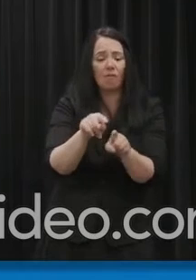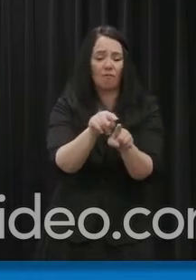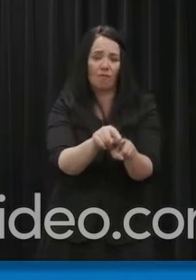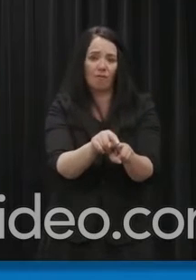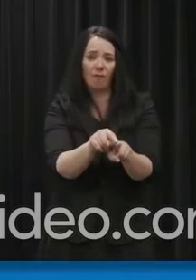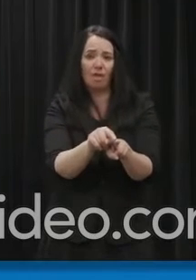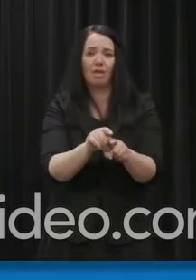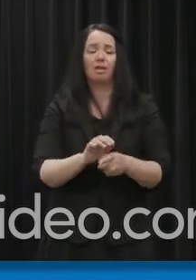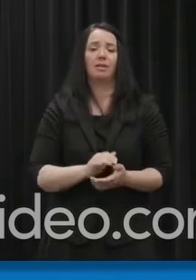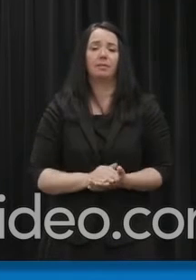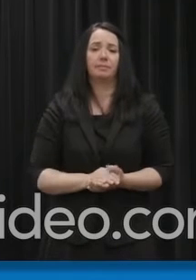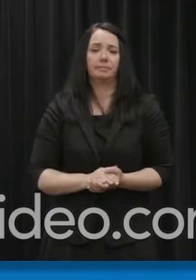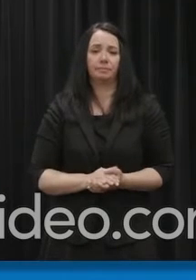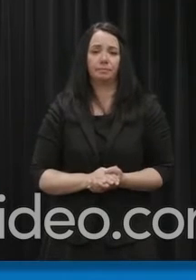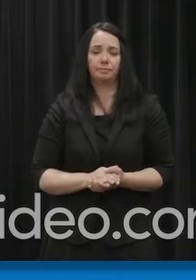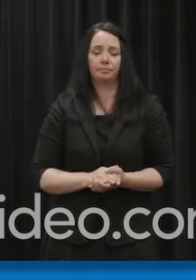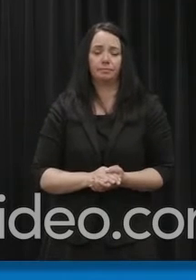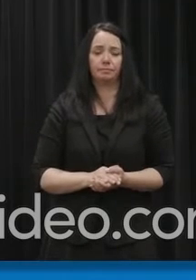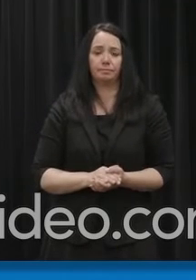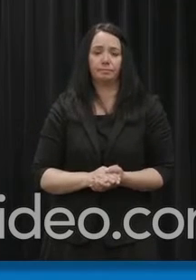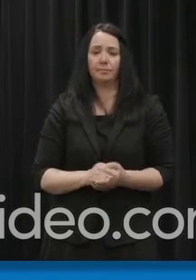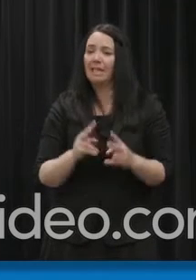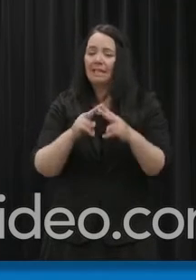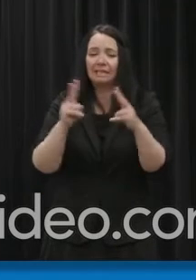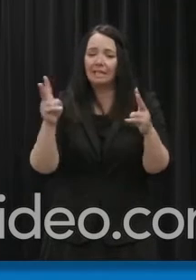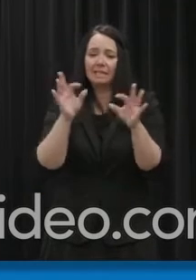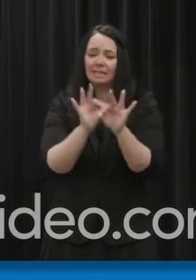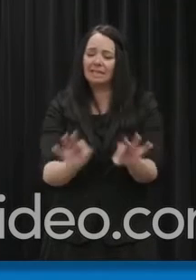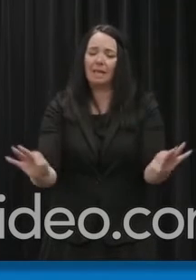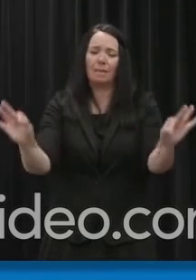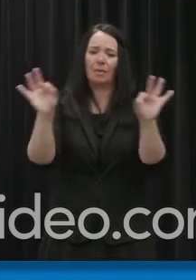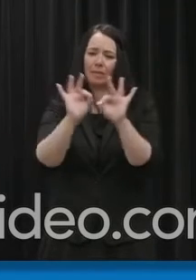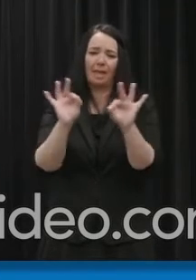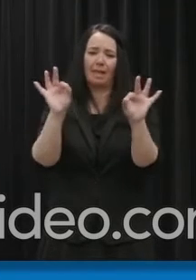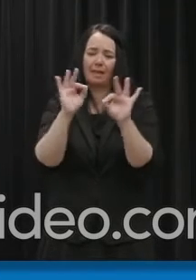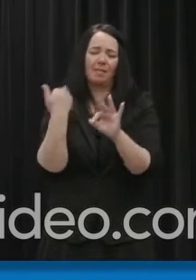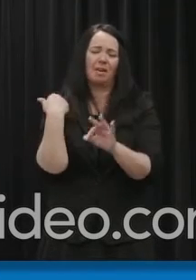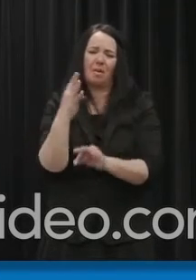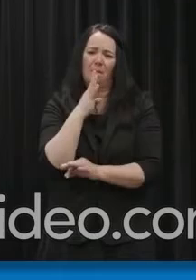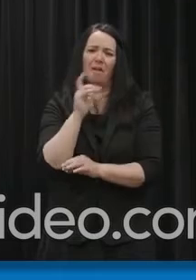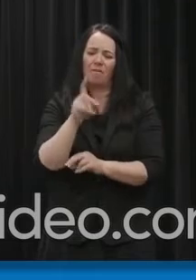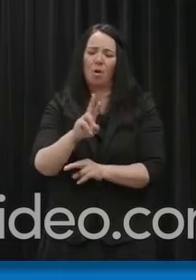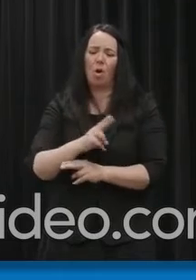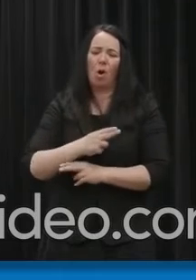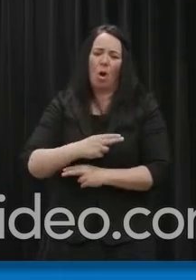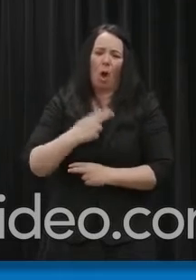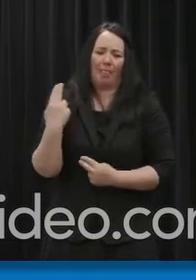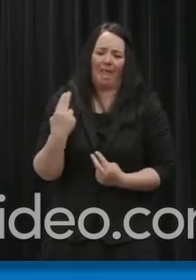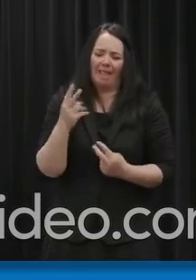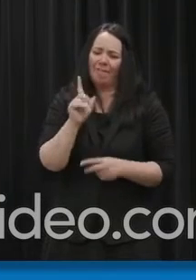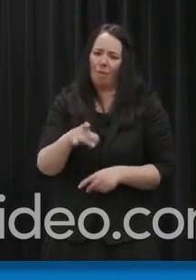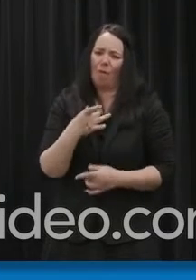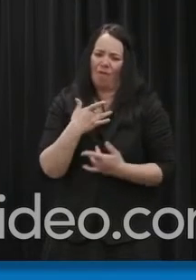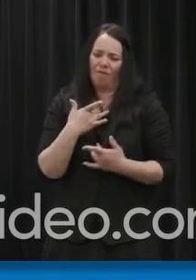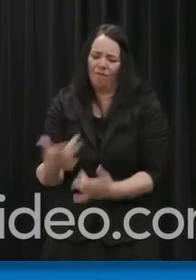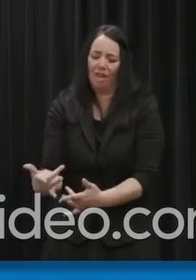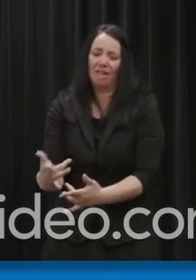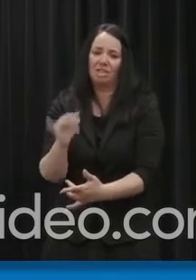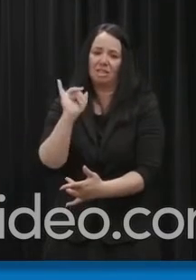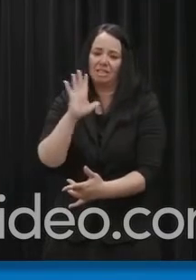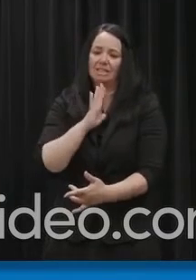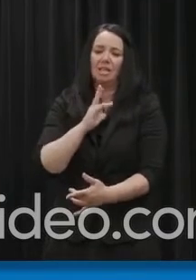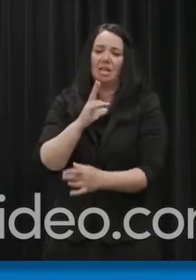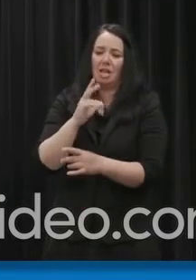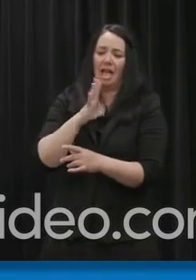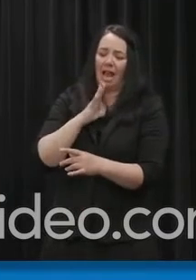pour tous les milieux de soins de la santé, il est très important que vous soyez honnête et que vous faisiez part de tous les symptômes que vous avez